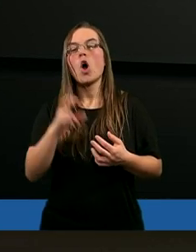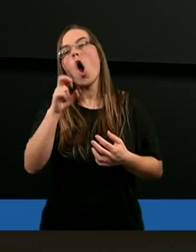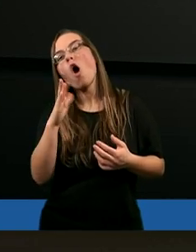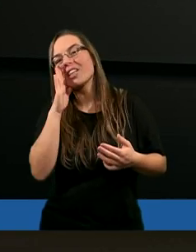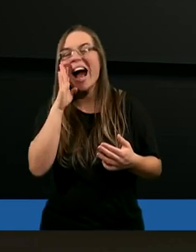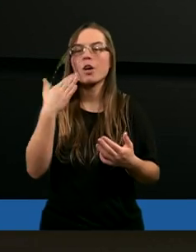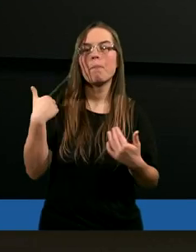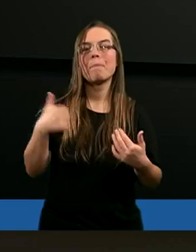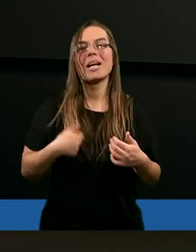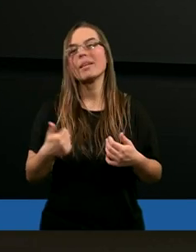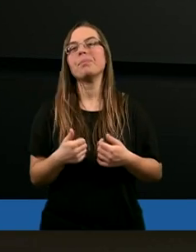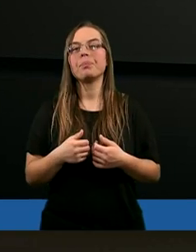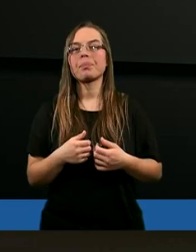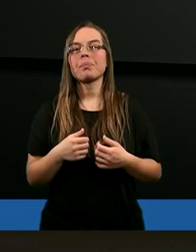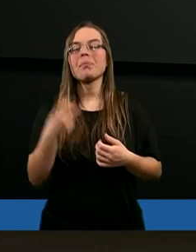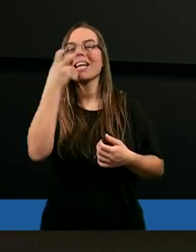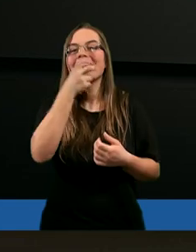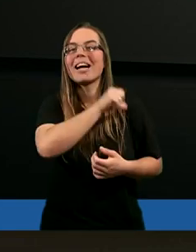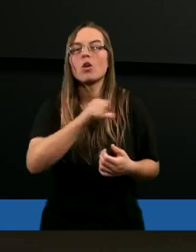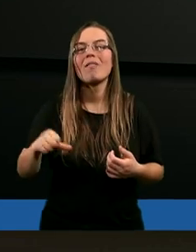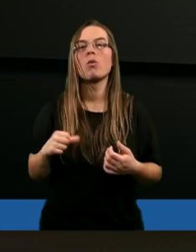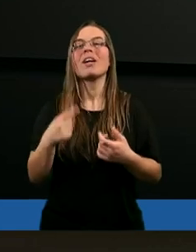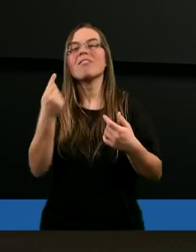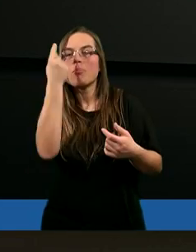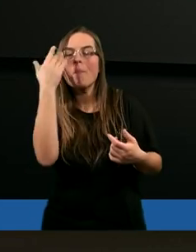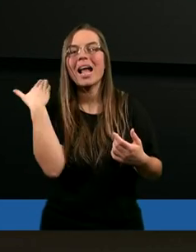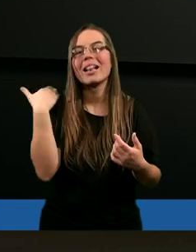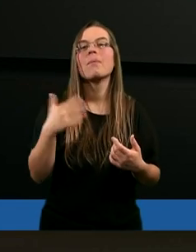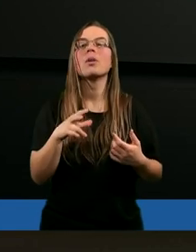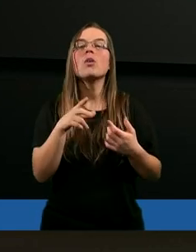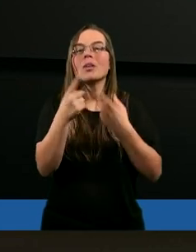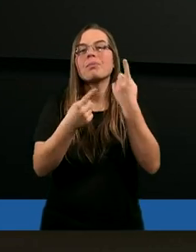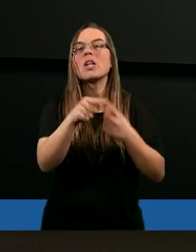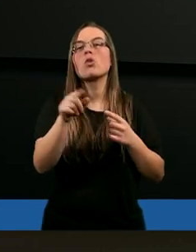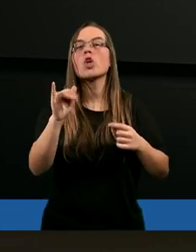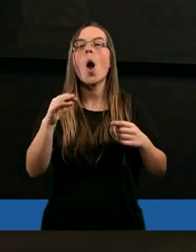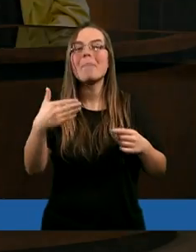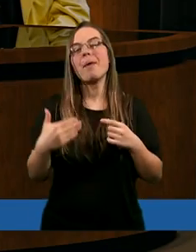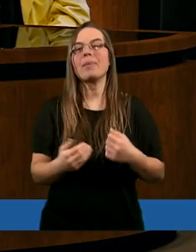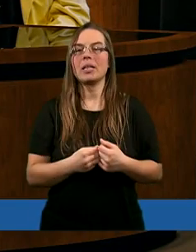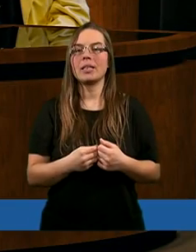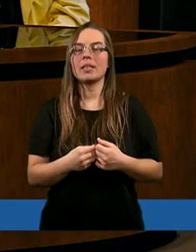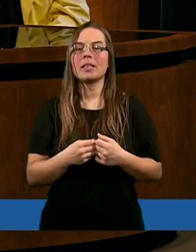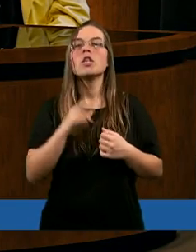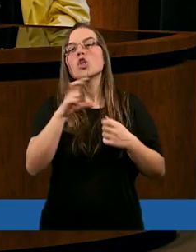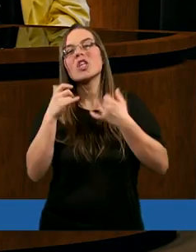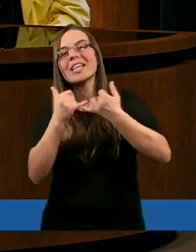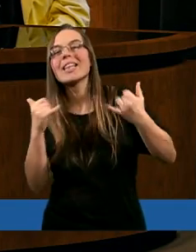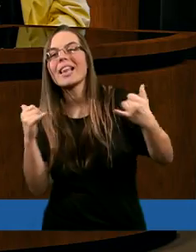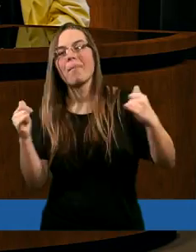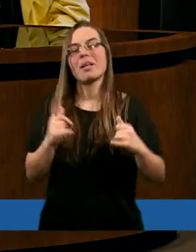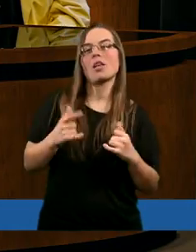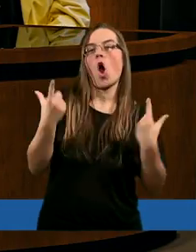chociażby interesował się wspomnianym już Hiobem, czy innymi